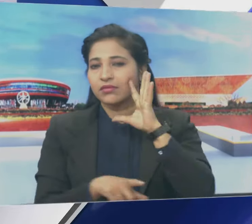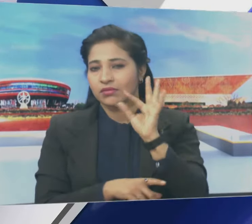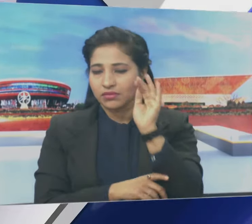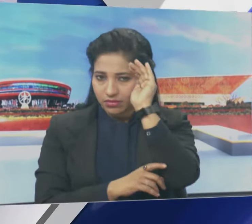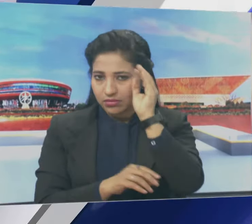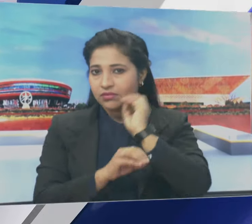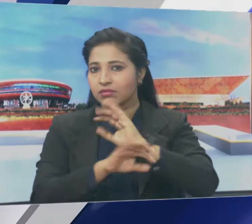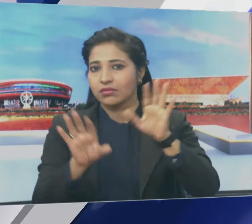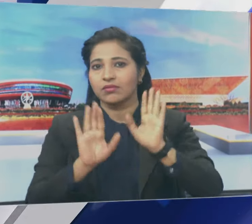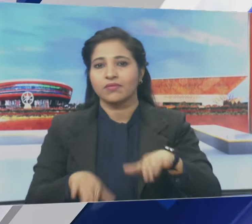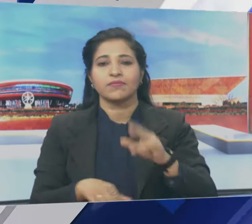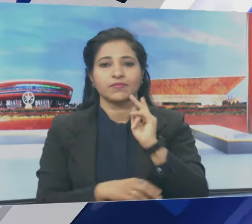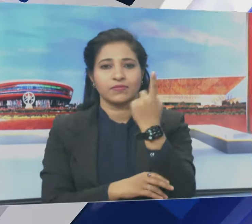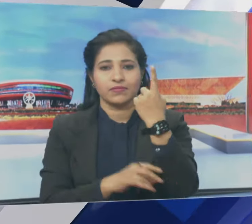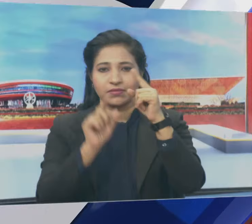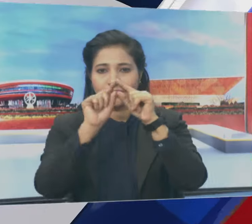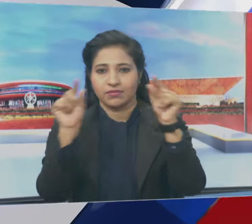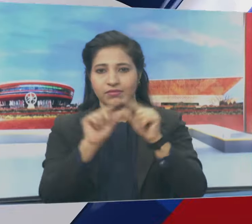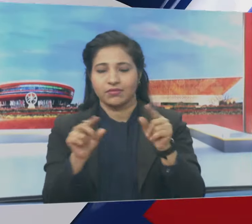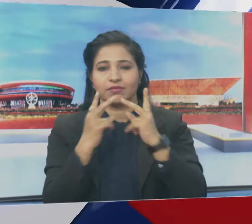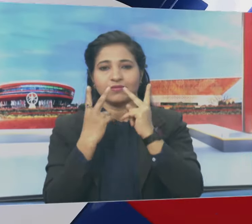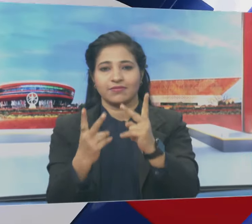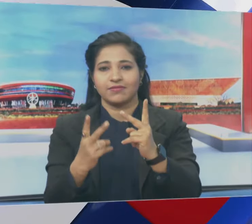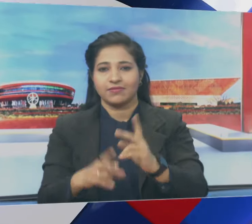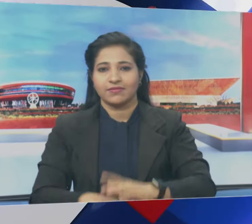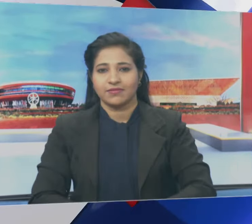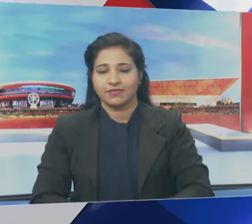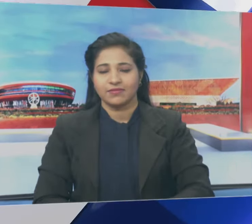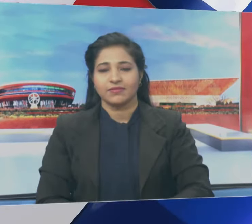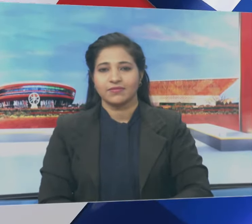में खबरे प्रस्तुत करेंगी शुरुवार सुर्ख्यों के साथ